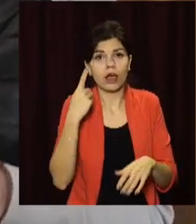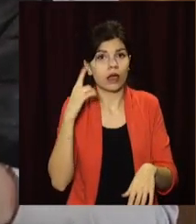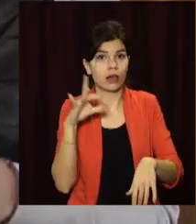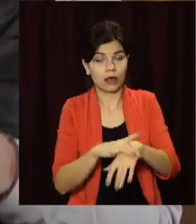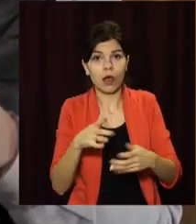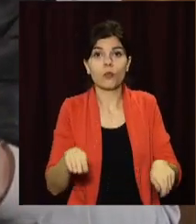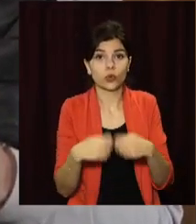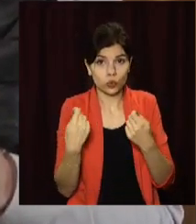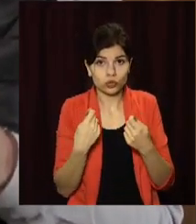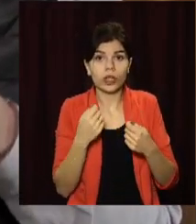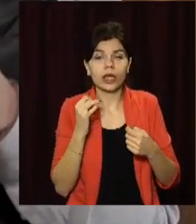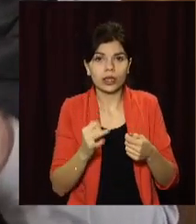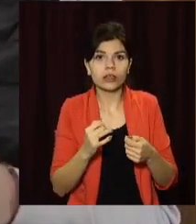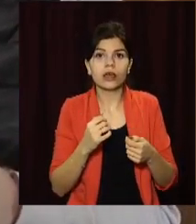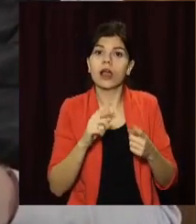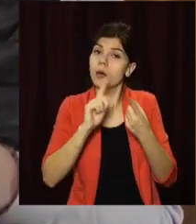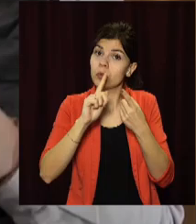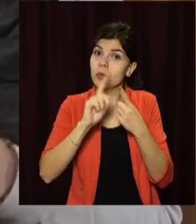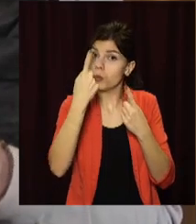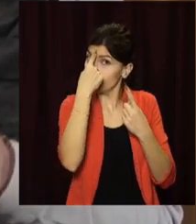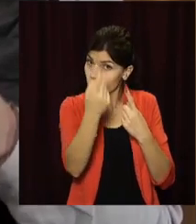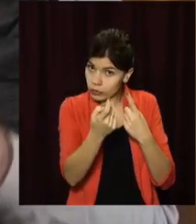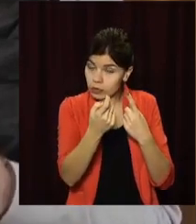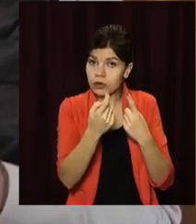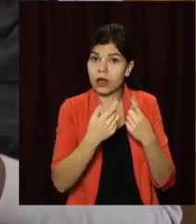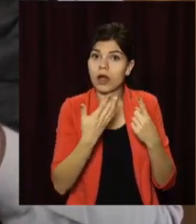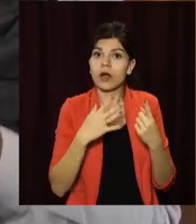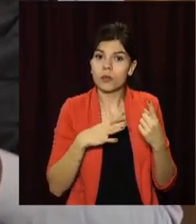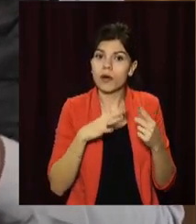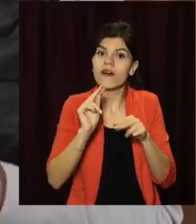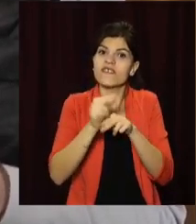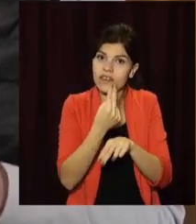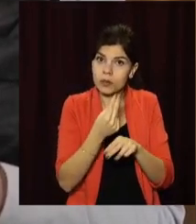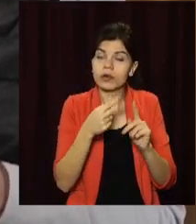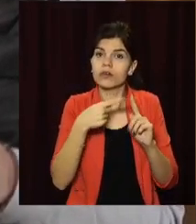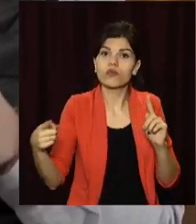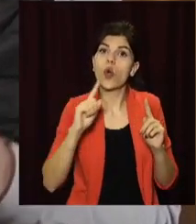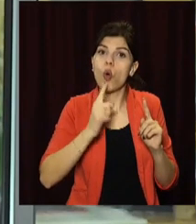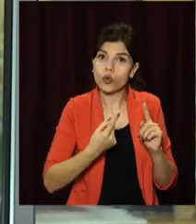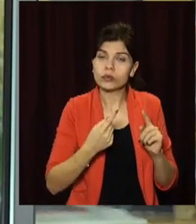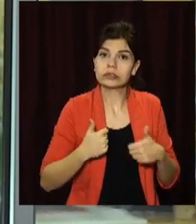випадків порушень та винесення з першого попередження, яке має бути виправлено продовж року.